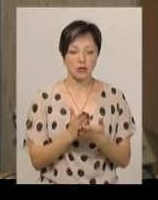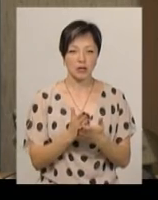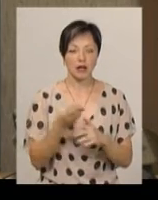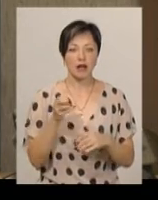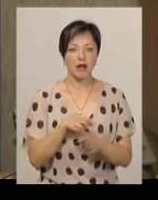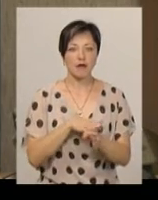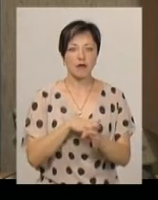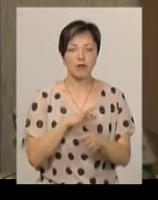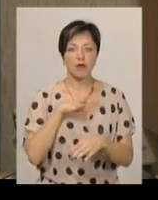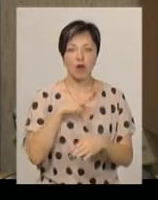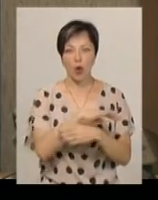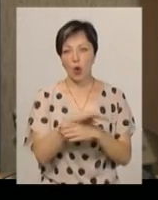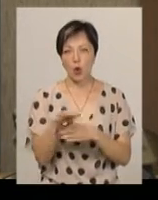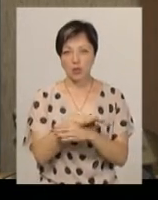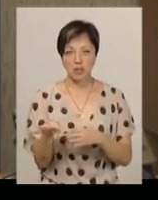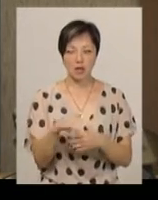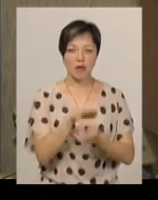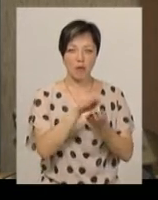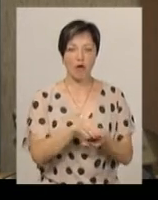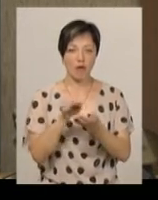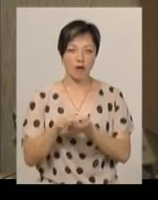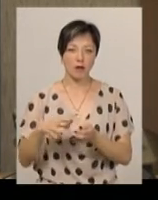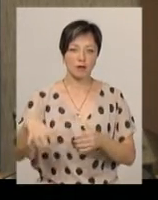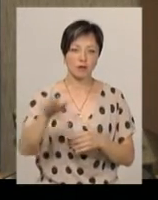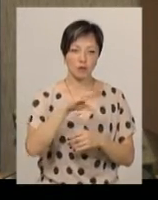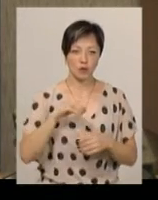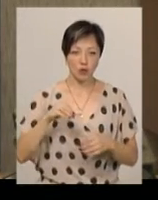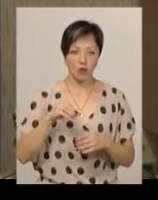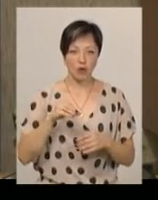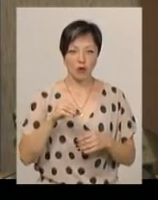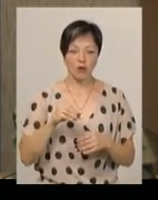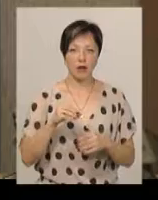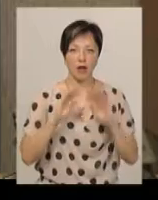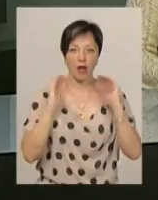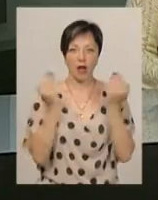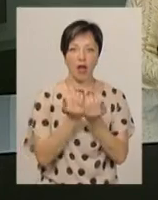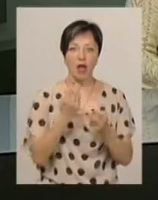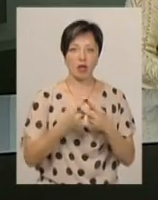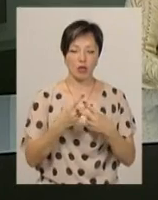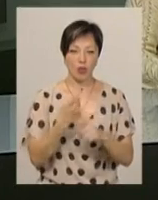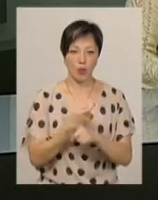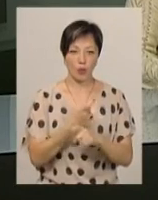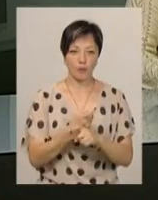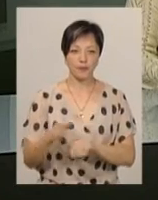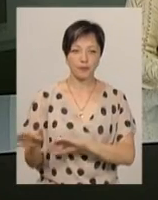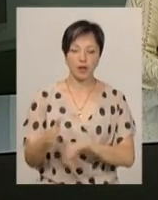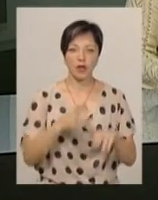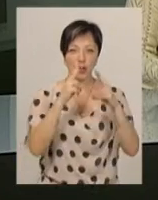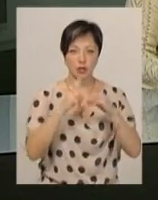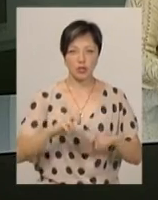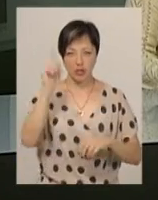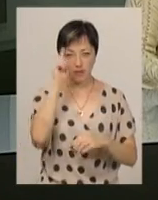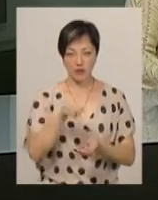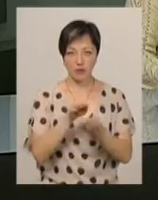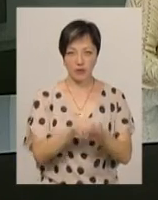відбувалися розстріли, поховання з ось цього Кульченського гетто. Дослідження єврейських